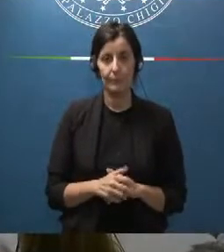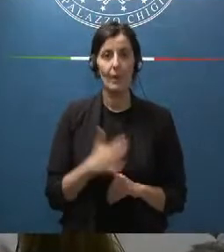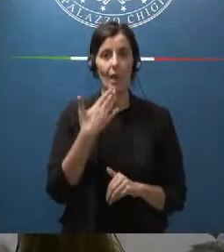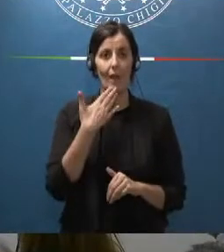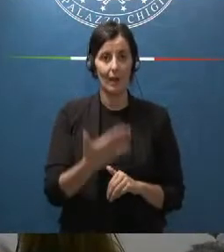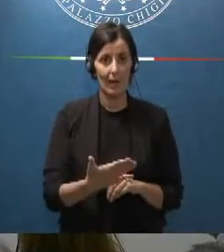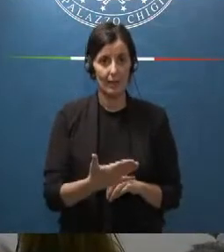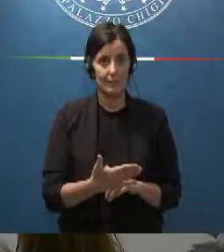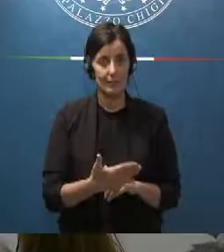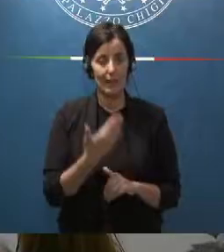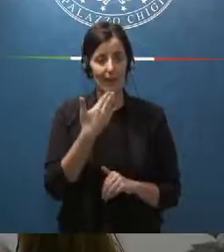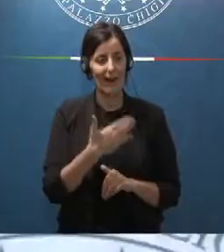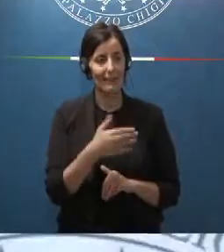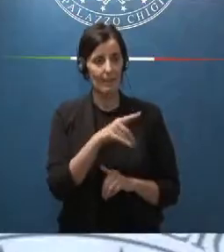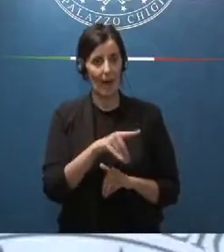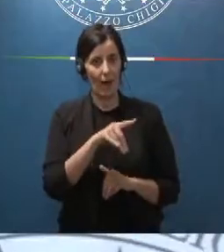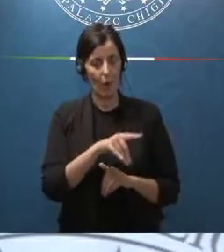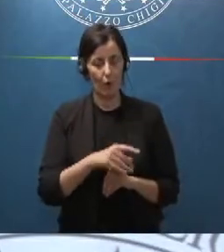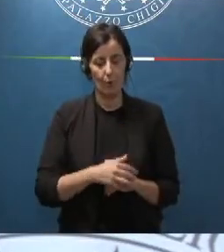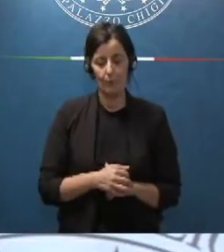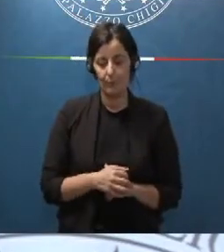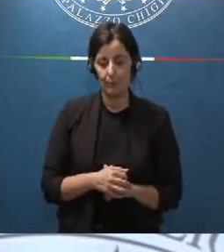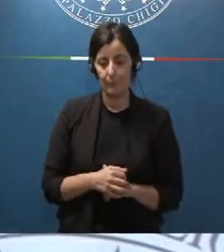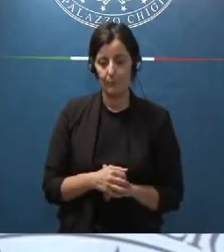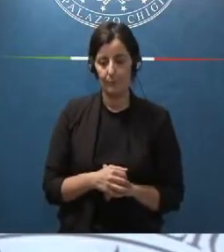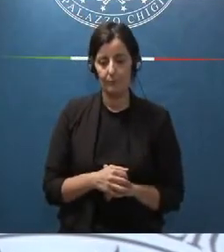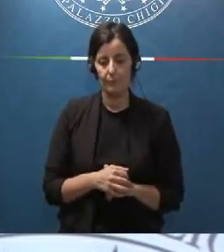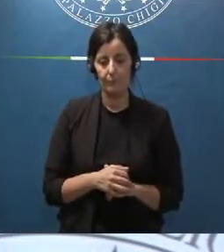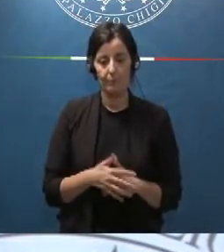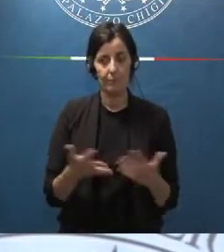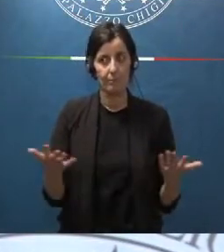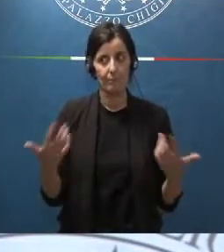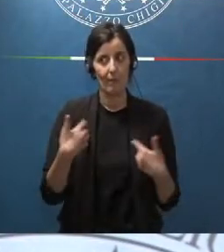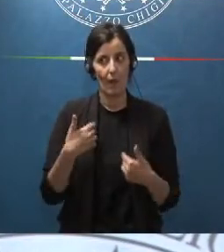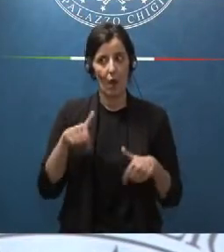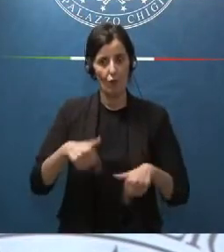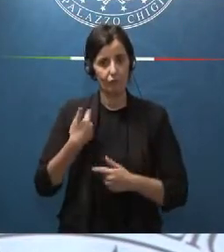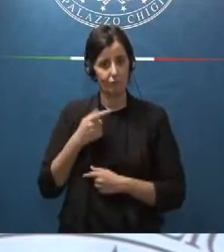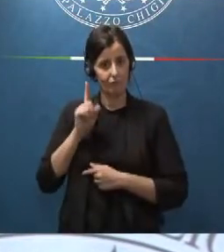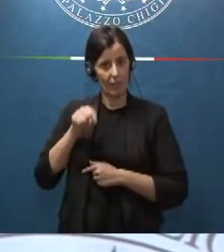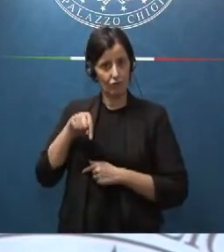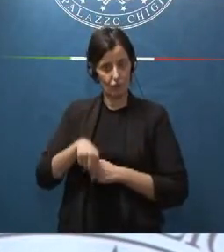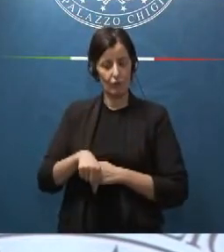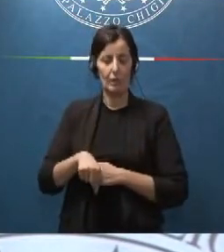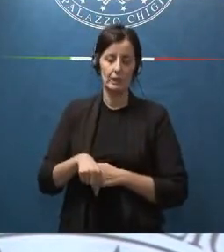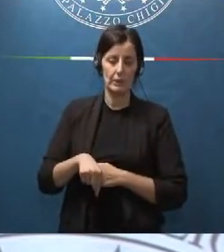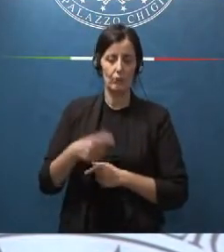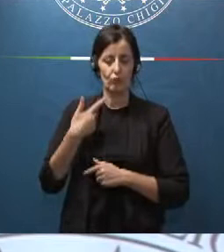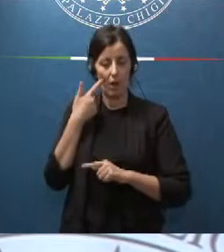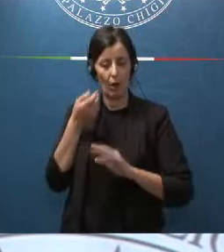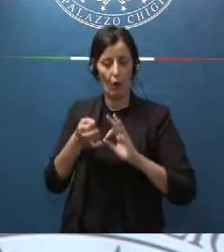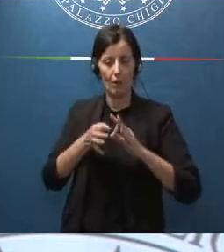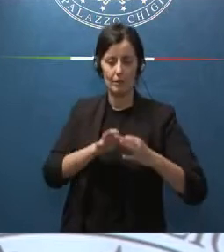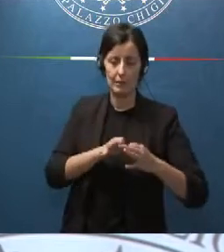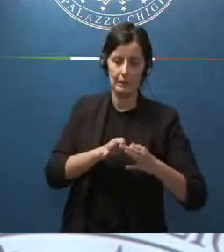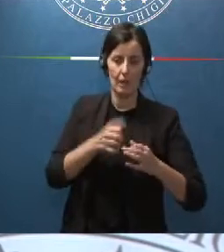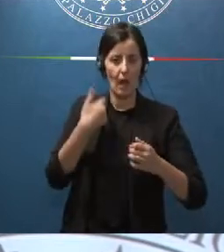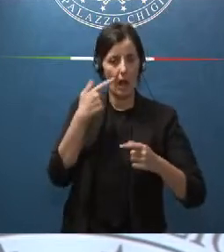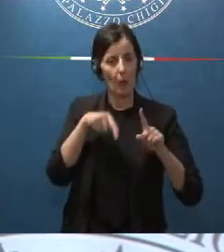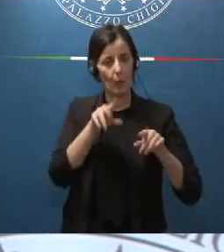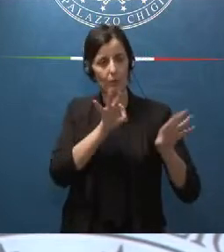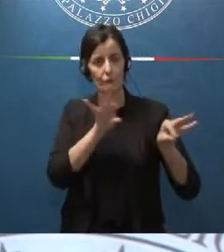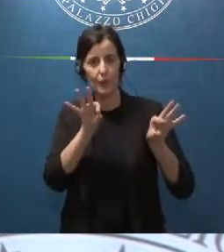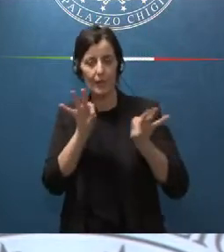Grazie Paolo la decisione di oggi comporta anche una serie di scelte che